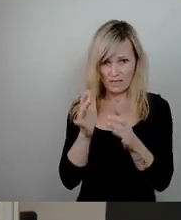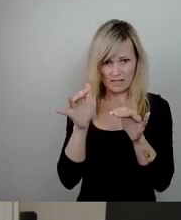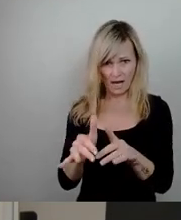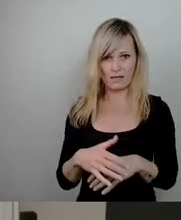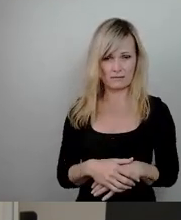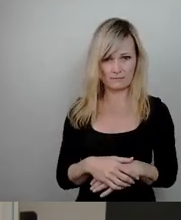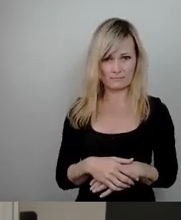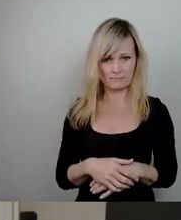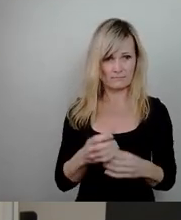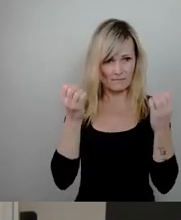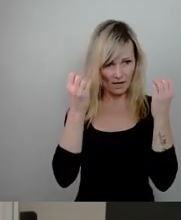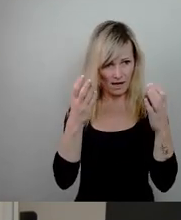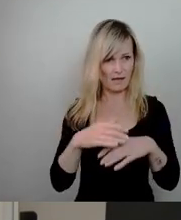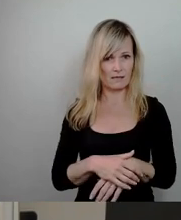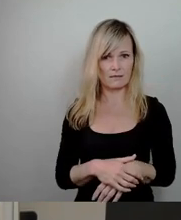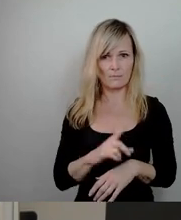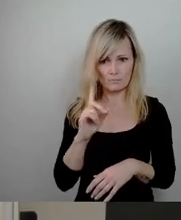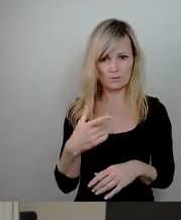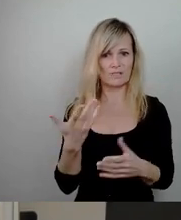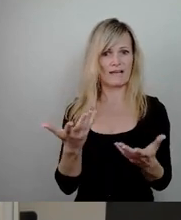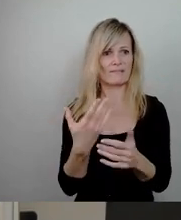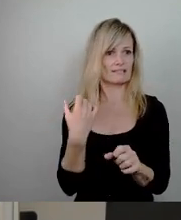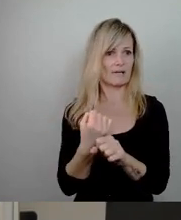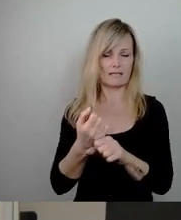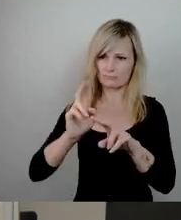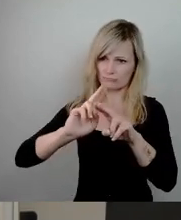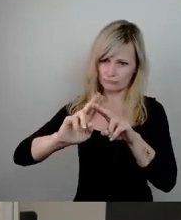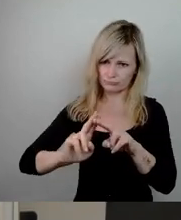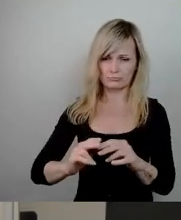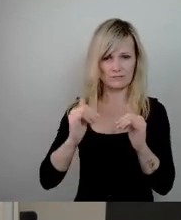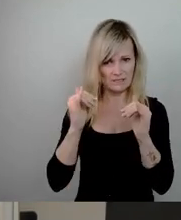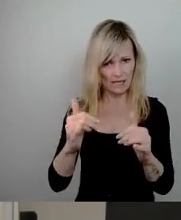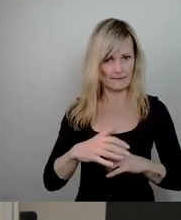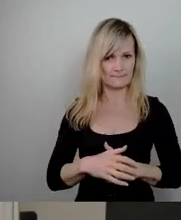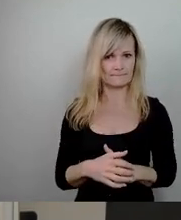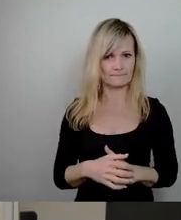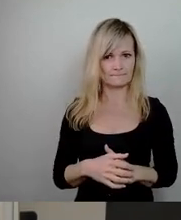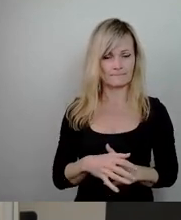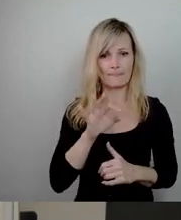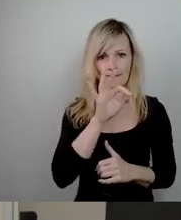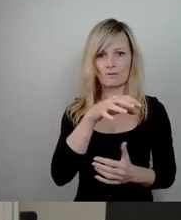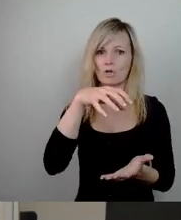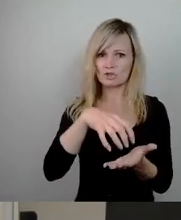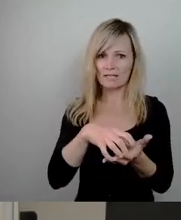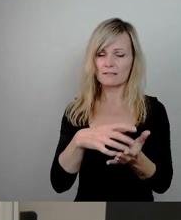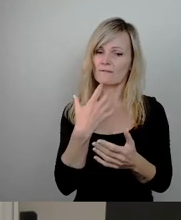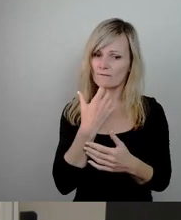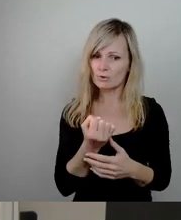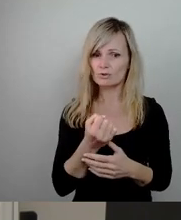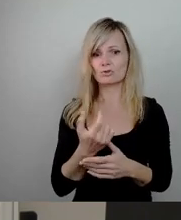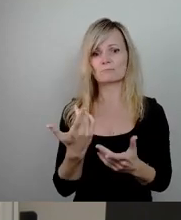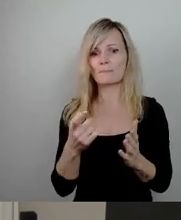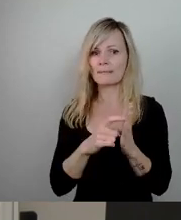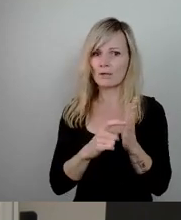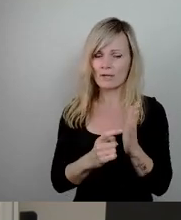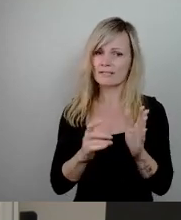es klar, es muss auch was gemacht werden. Und wir wollen auch die Konditionen im Sinne der Stadt verbessern. Da stehen wir an der Seite